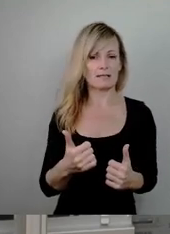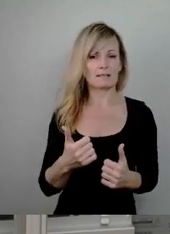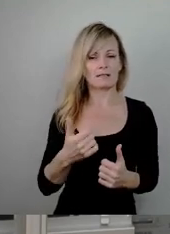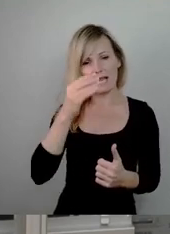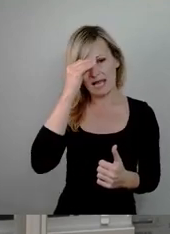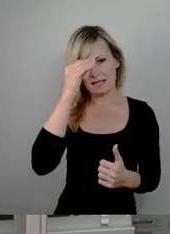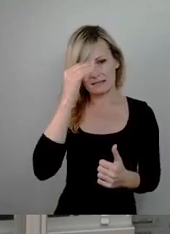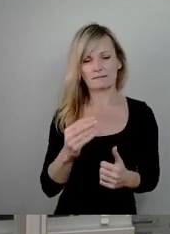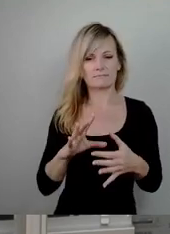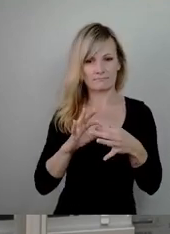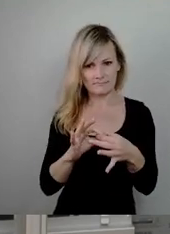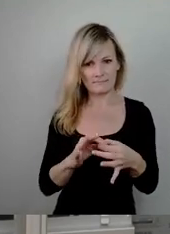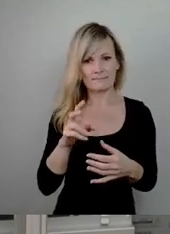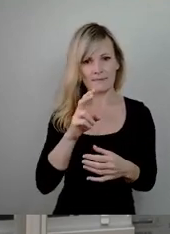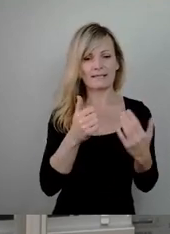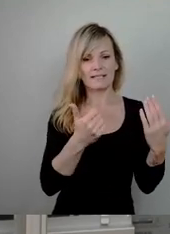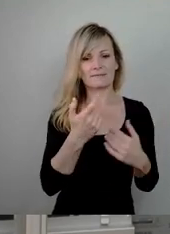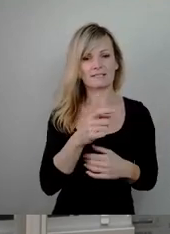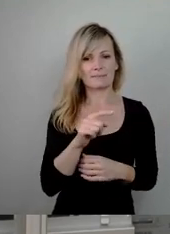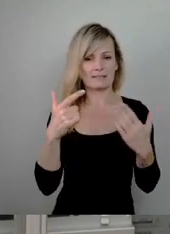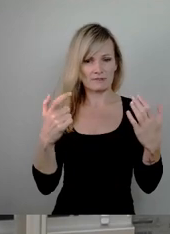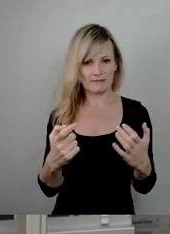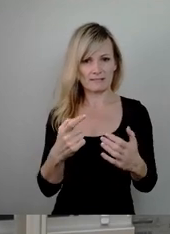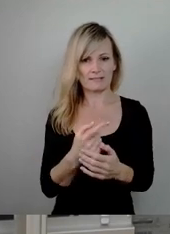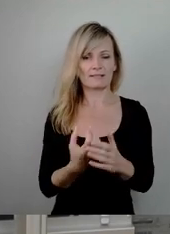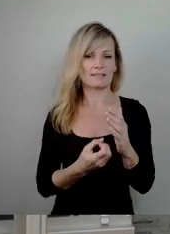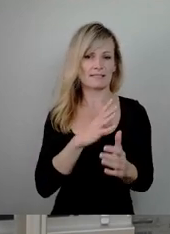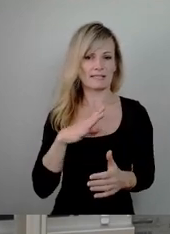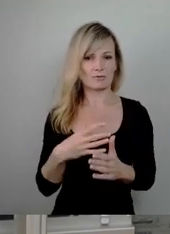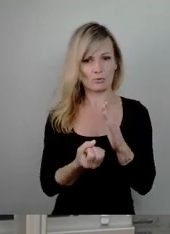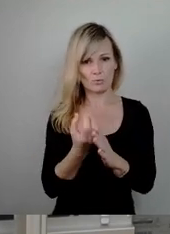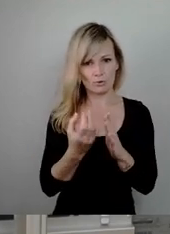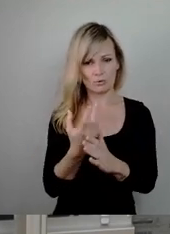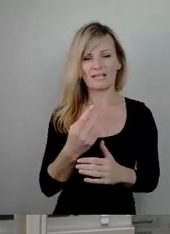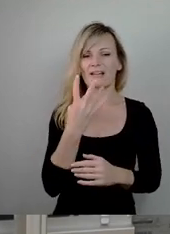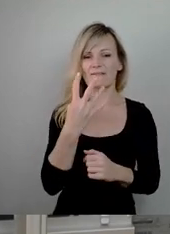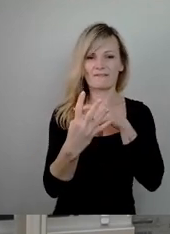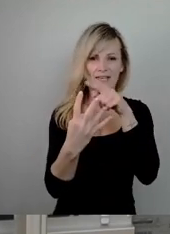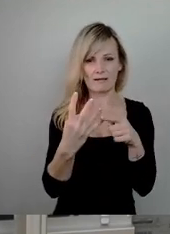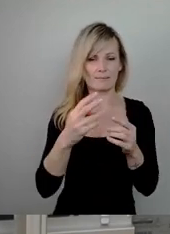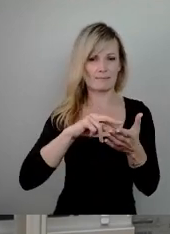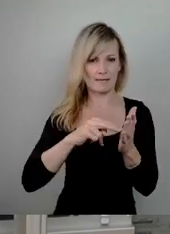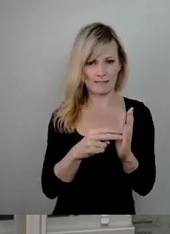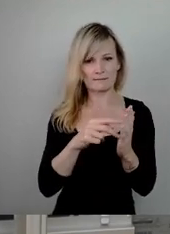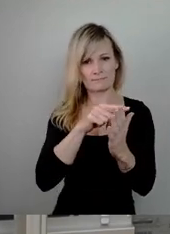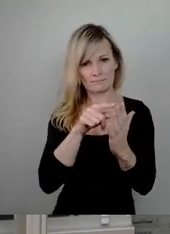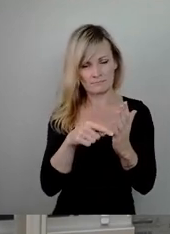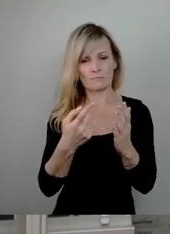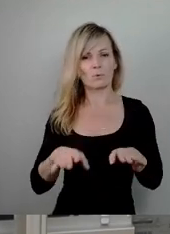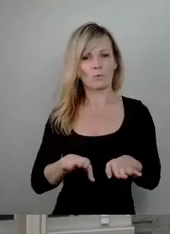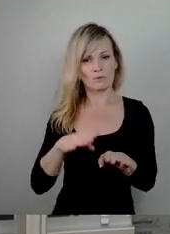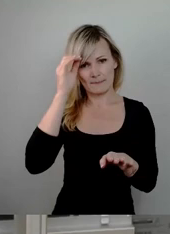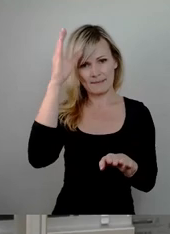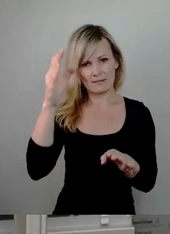umreist vier Handlungsfelder für Vorhaben der Grundbildung. Lediglich in einem von ihnen für die Erprobung